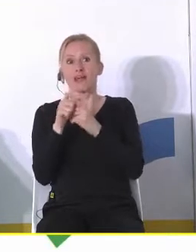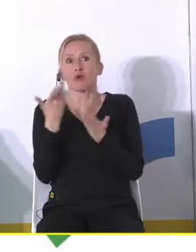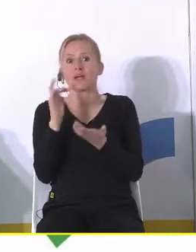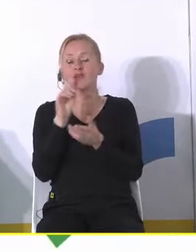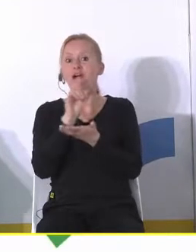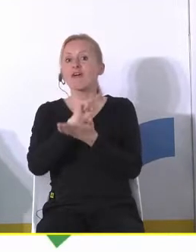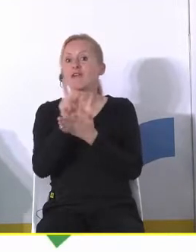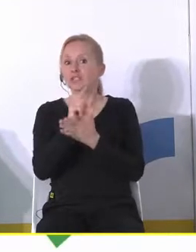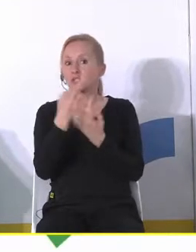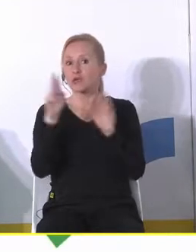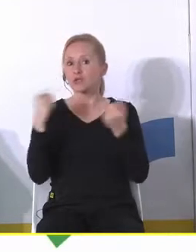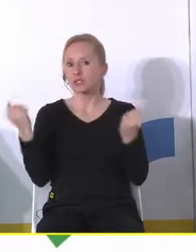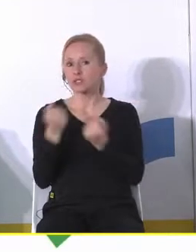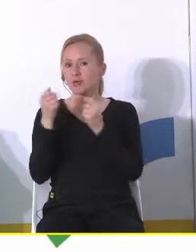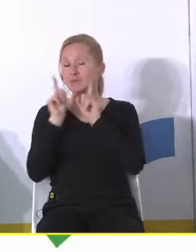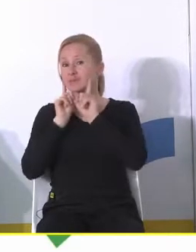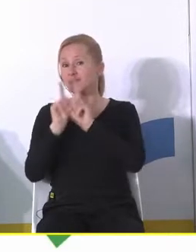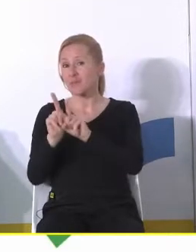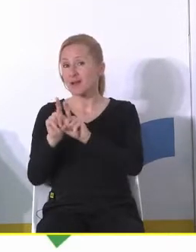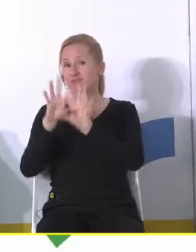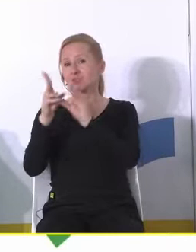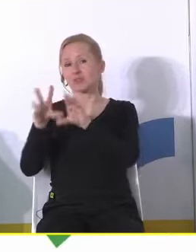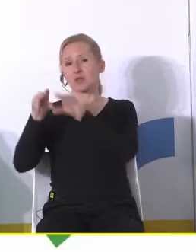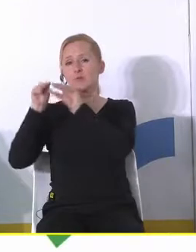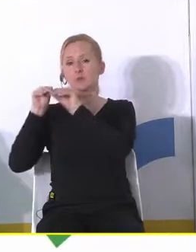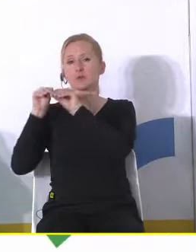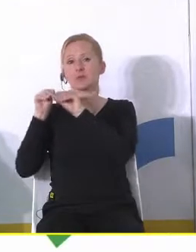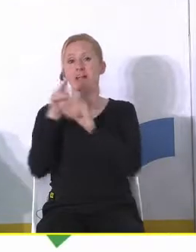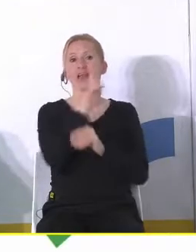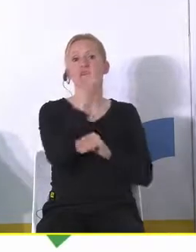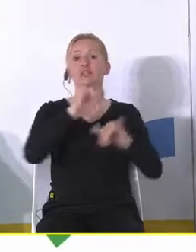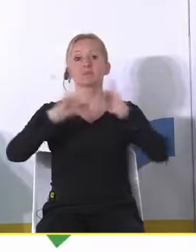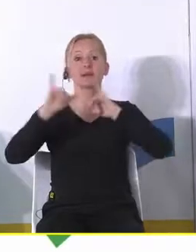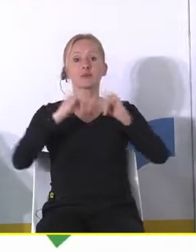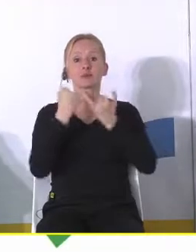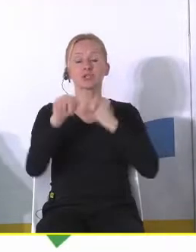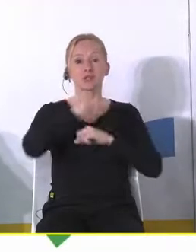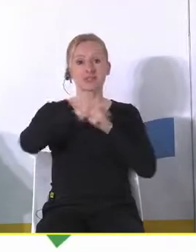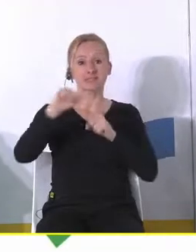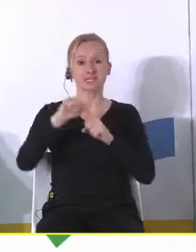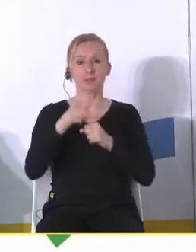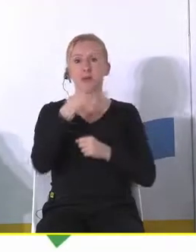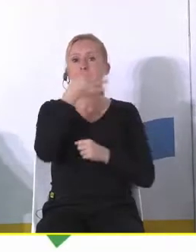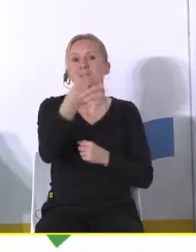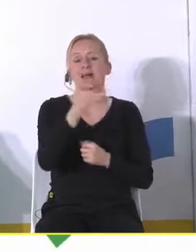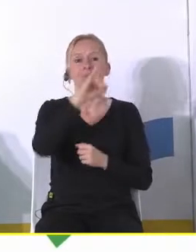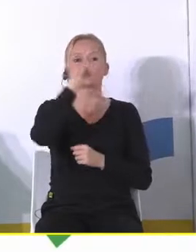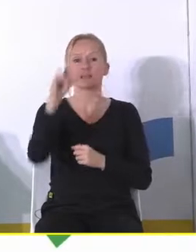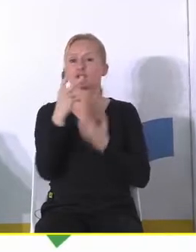bądź nieskutecznych działań no to od tego się jakby wszystko zaczyna tak w każdym samorządzie w którym jesteśmy zadajemy proste pytanie